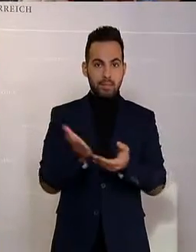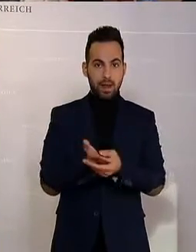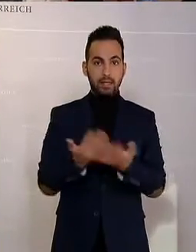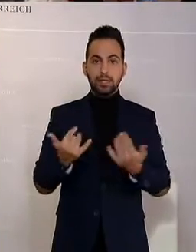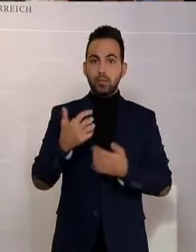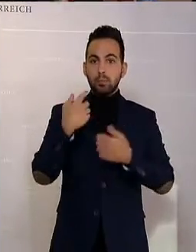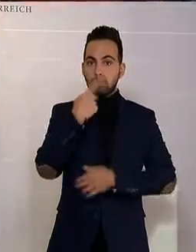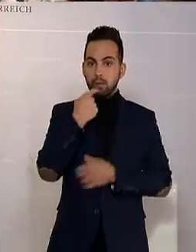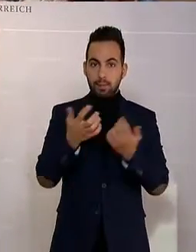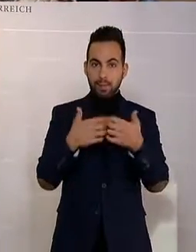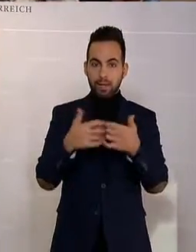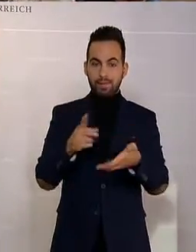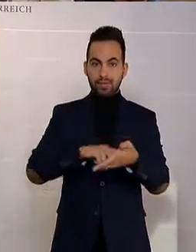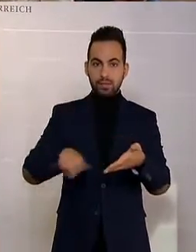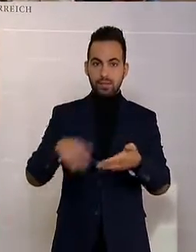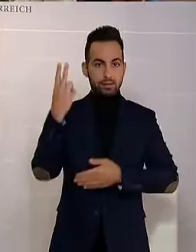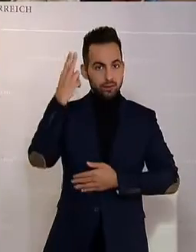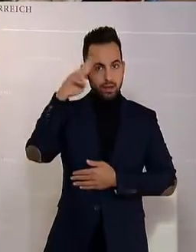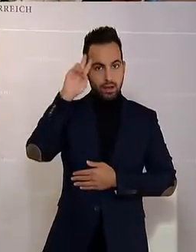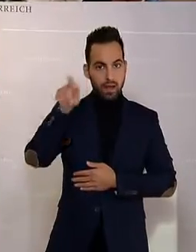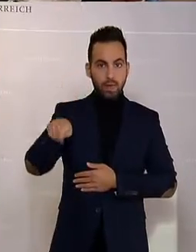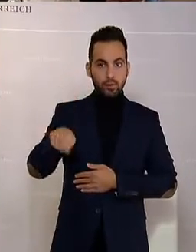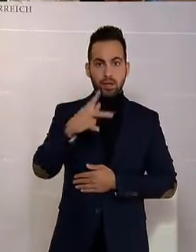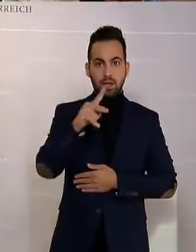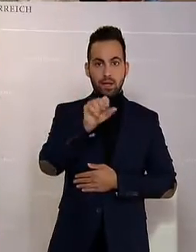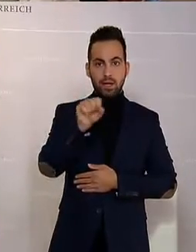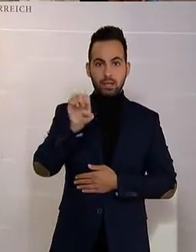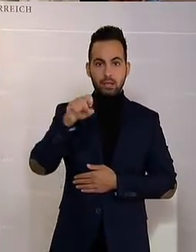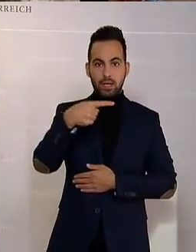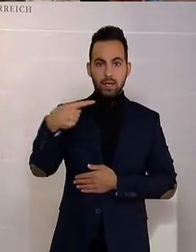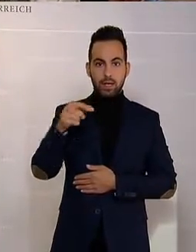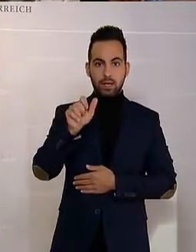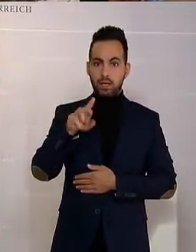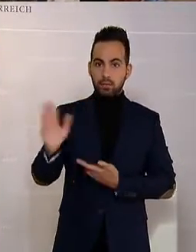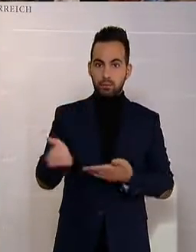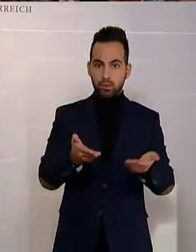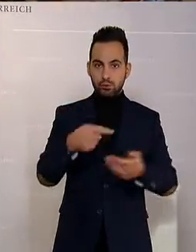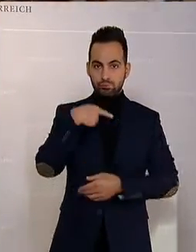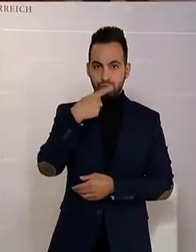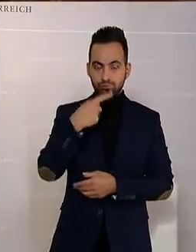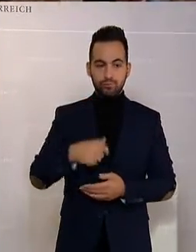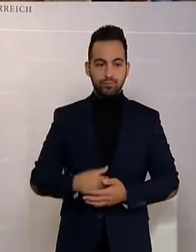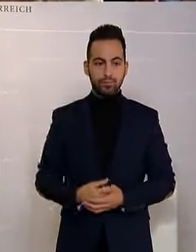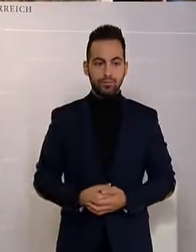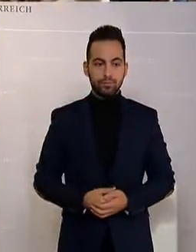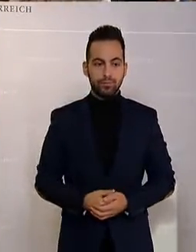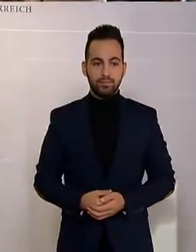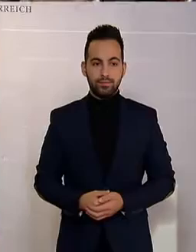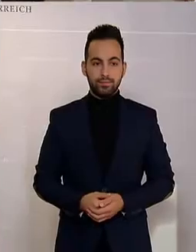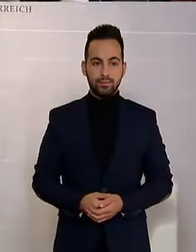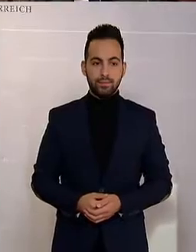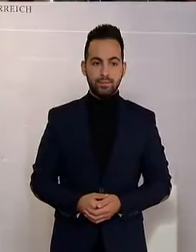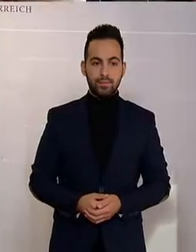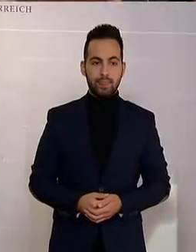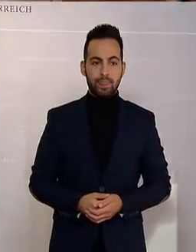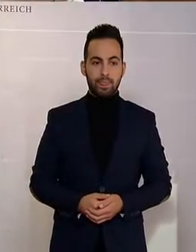von den Koalitionsparteien aufgefordert. Und auf Basis von aktuellen Zahlen und Fakten soll er eine kommende